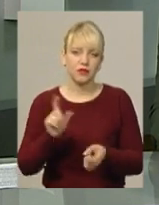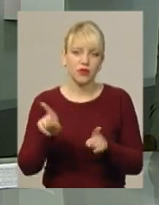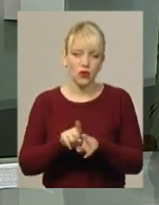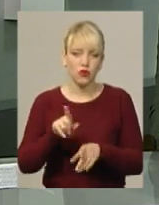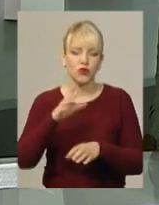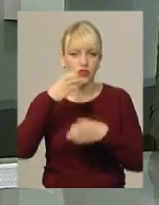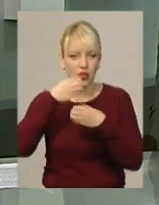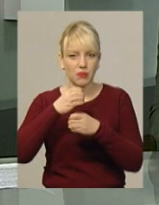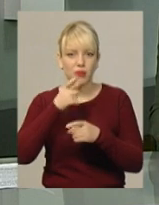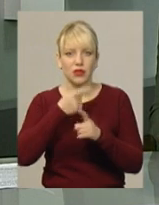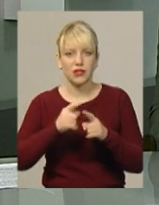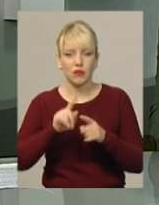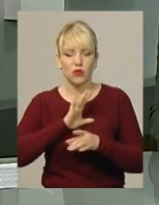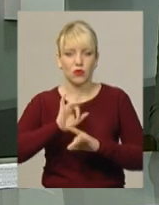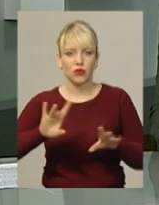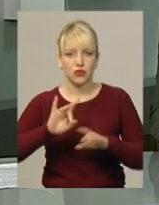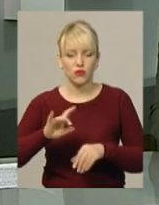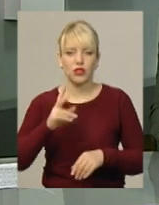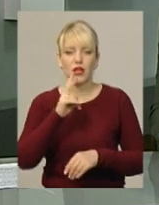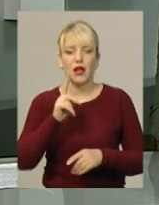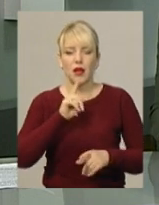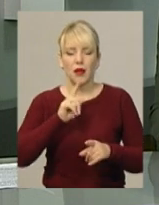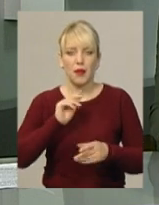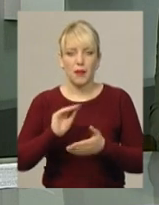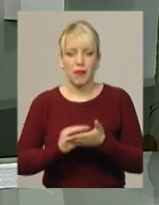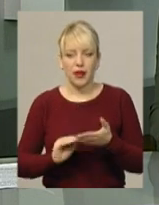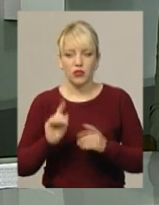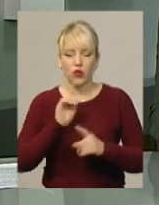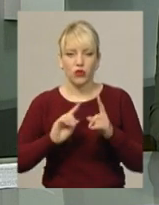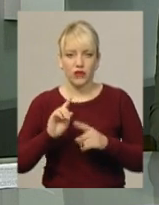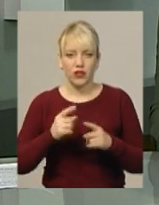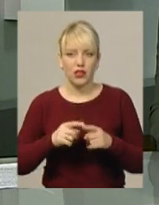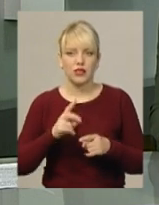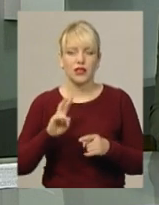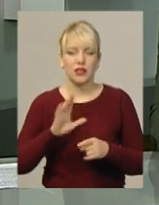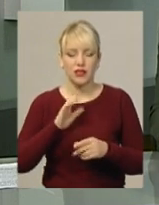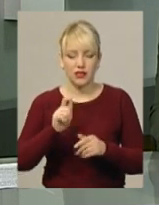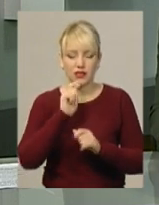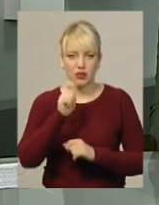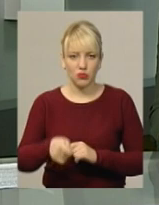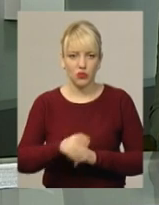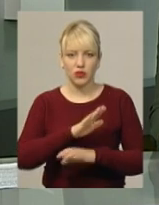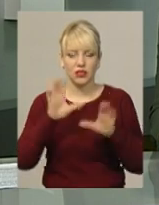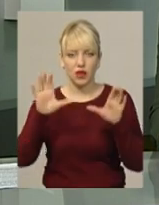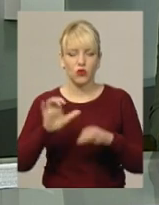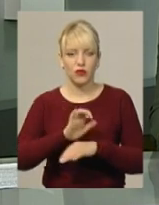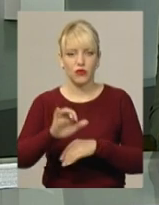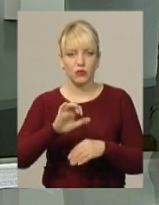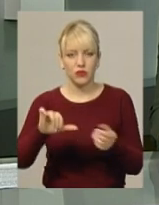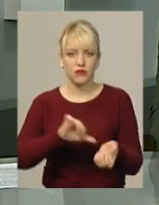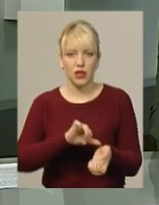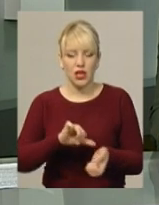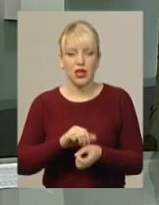Про це було озвучено на прес-конференції 7 березня. Їм інкримінують незаконне виробництво, виготовлення та збут наркотиків. Обом